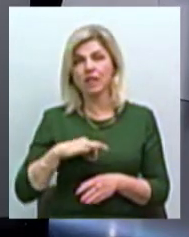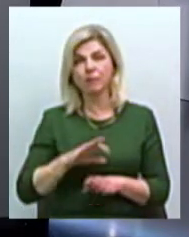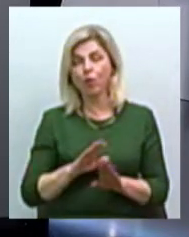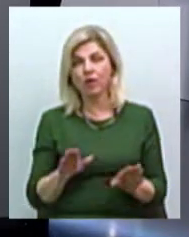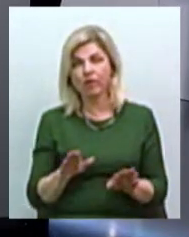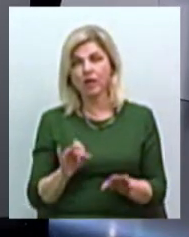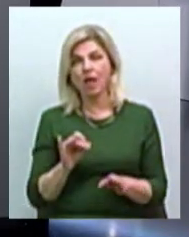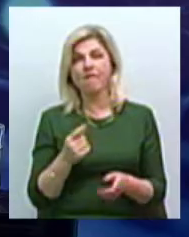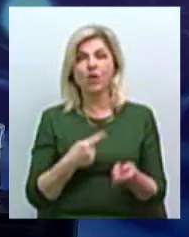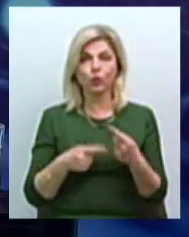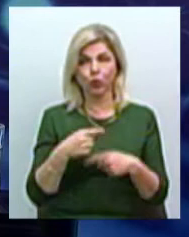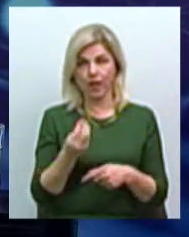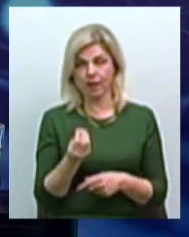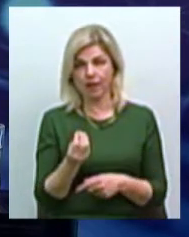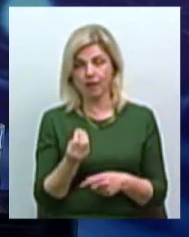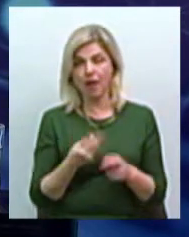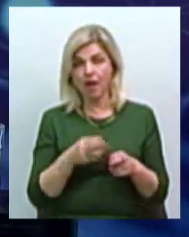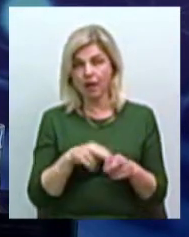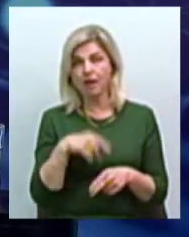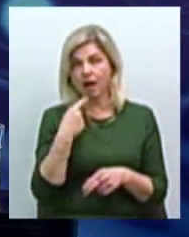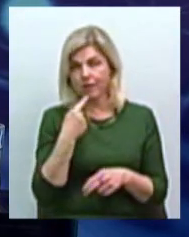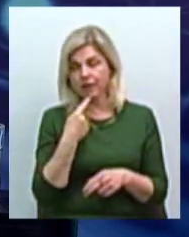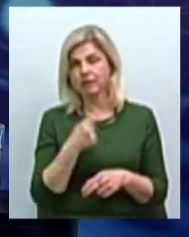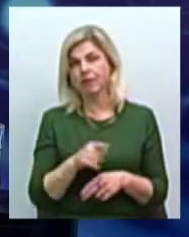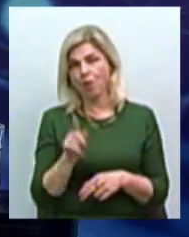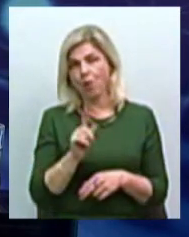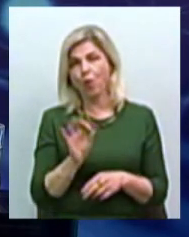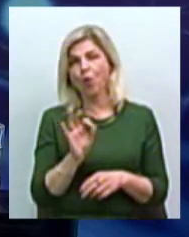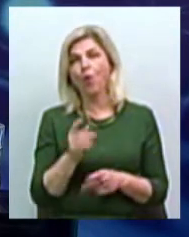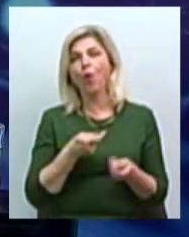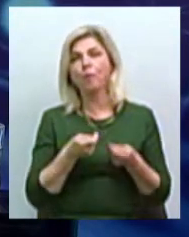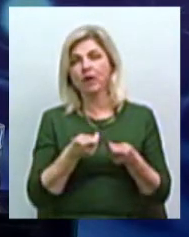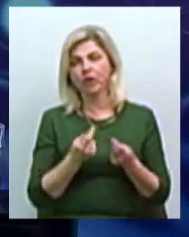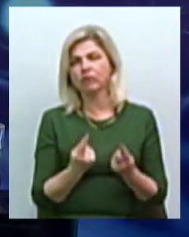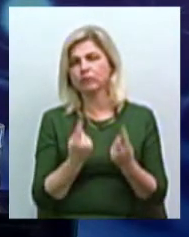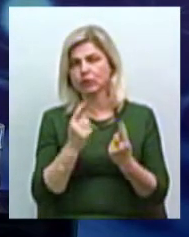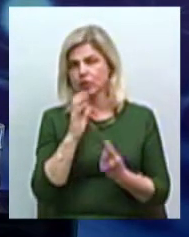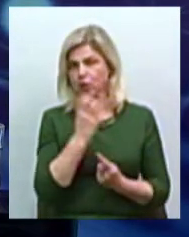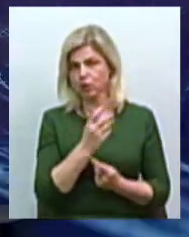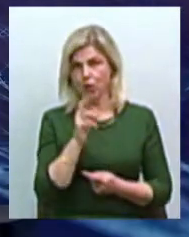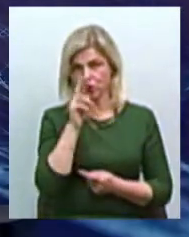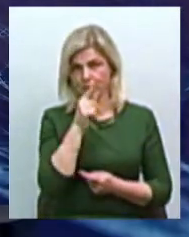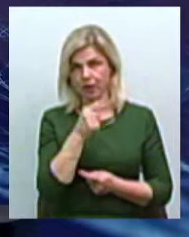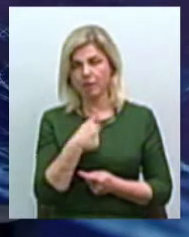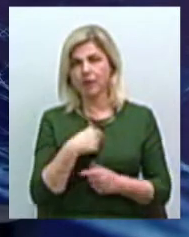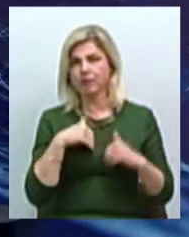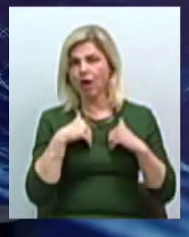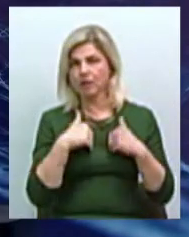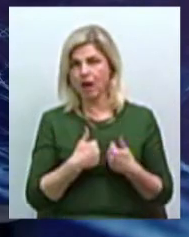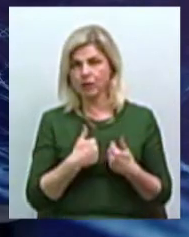вернулися в день, це говорить просто о управлінческій серйозній ошибці. І мені дуже відрадується, що